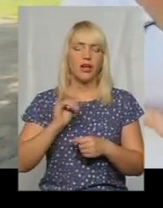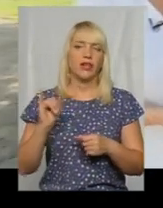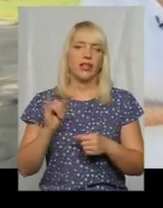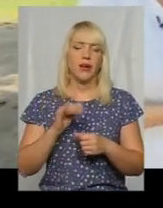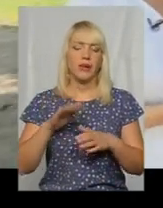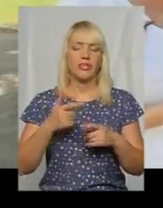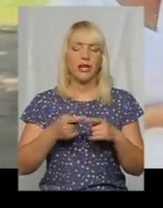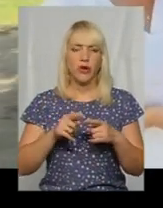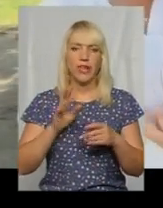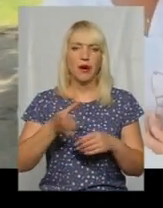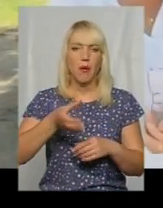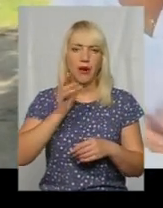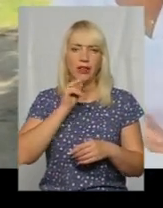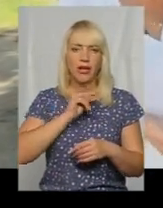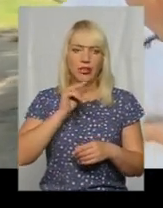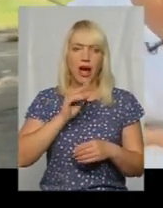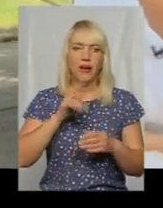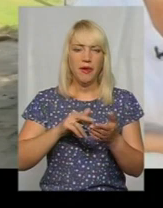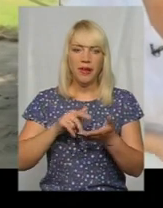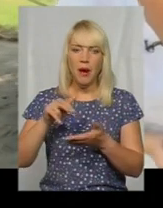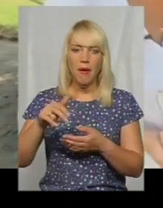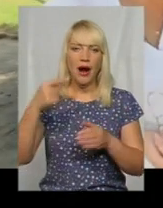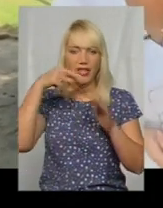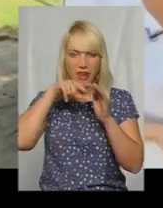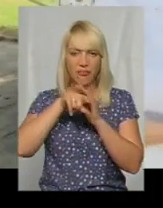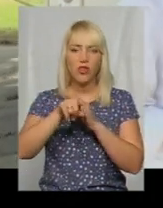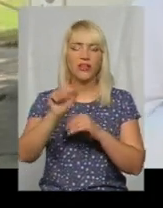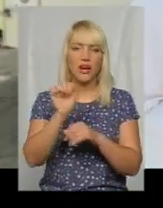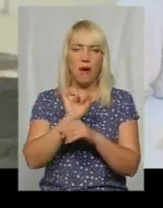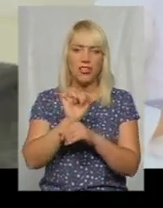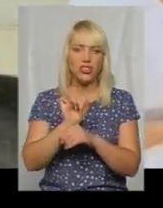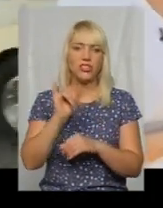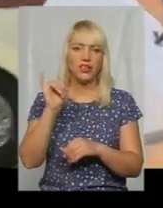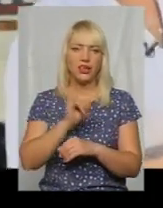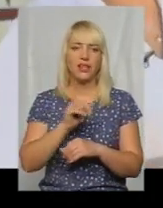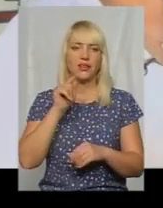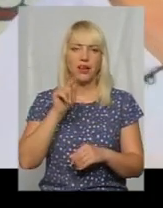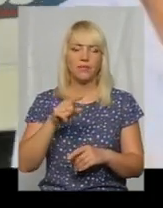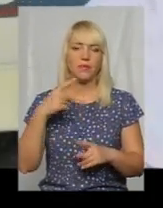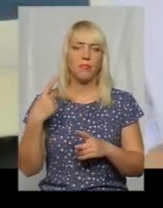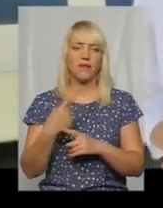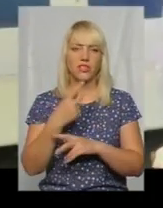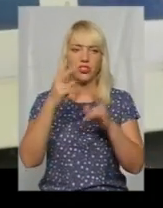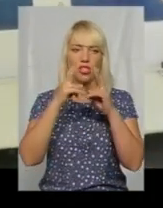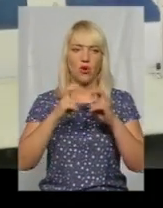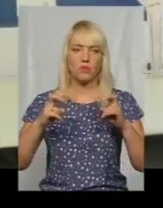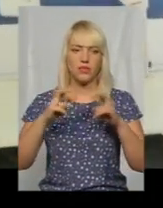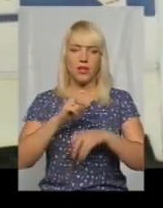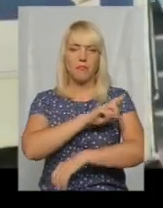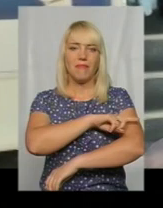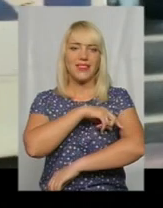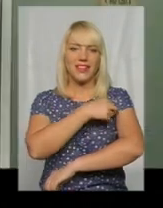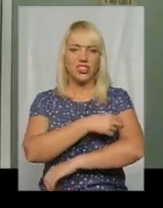випили чайок, вони піднімаються туди, внутрі машини, і йде первичне обстеження, медичне